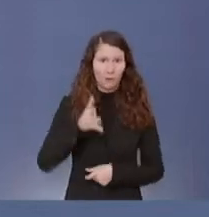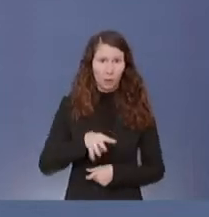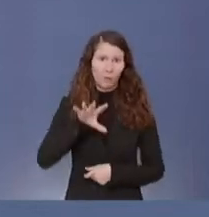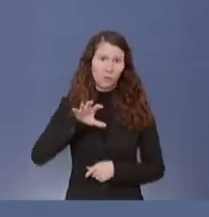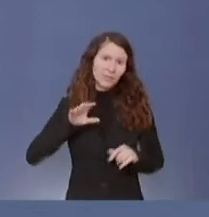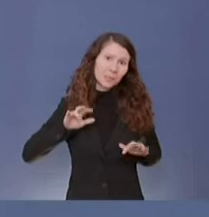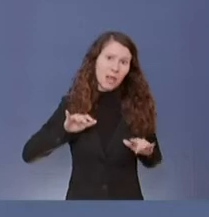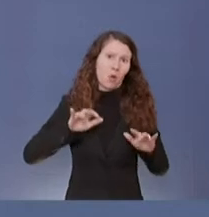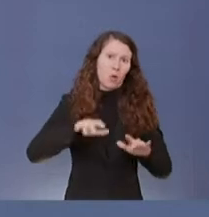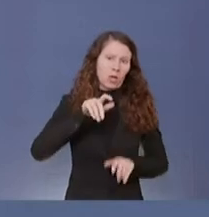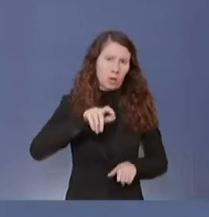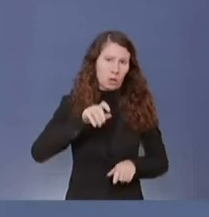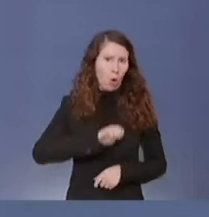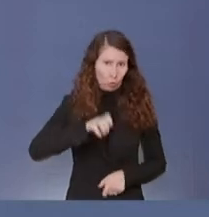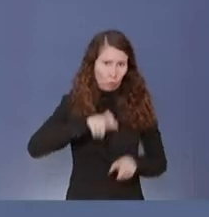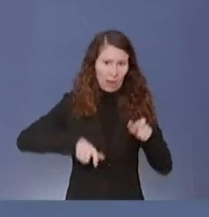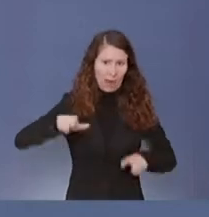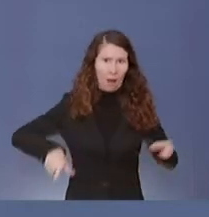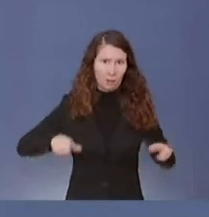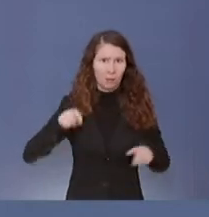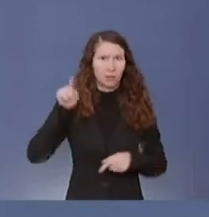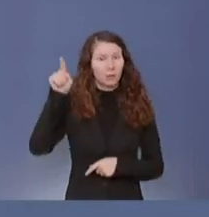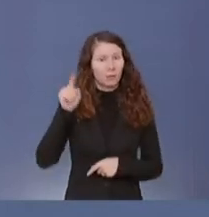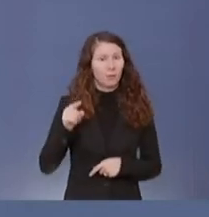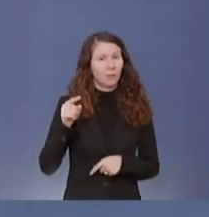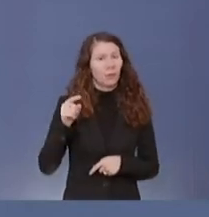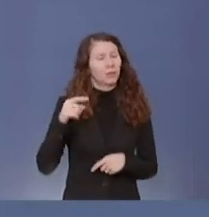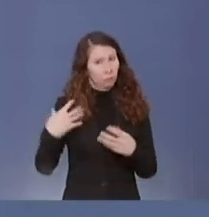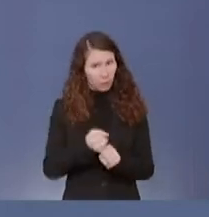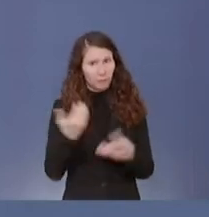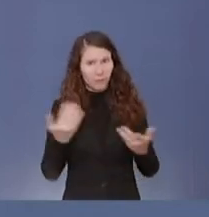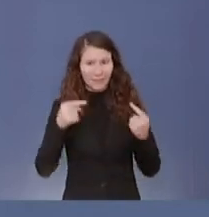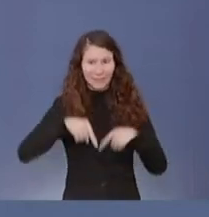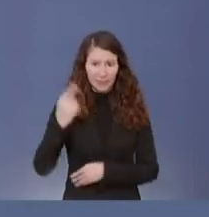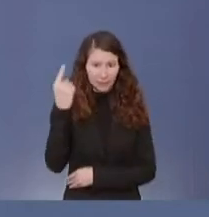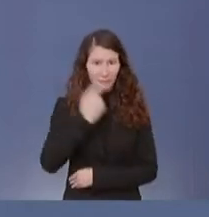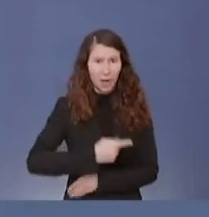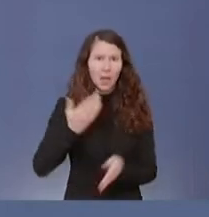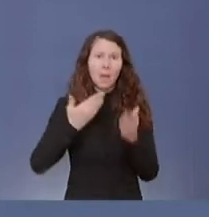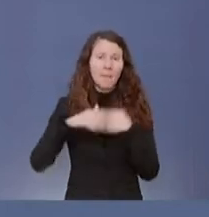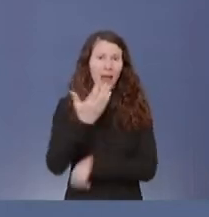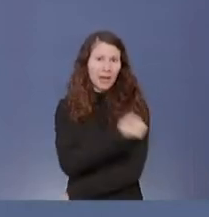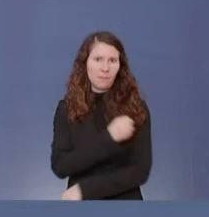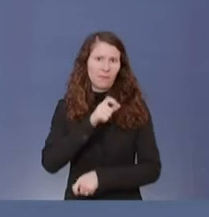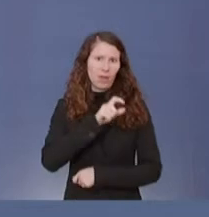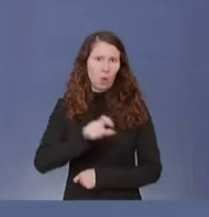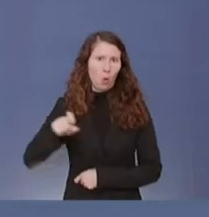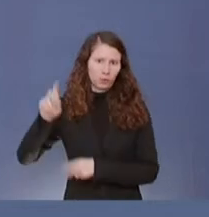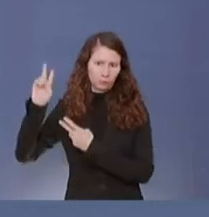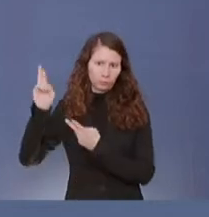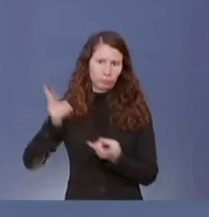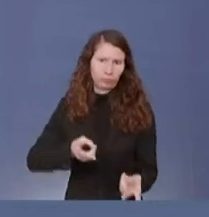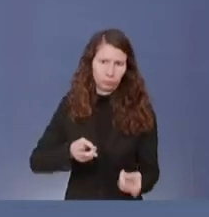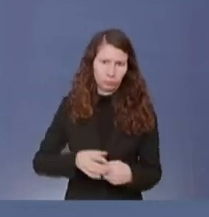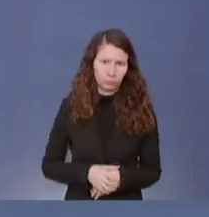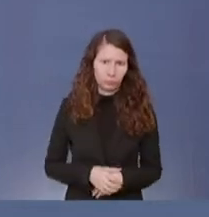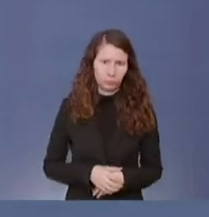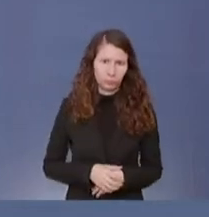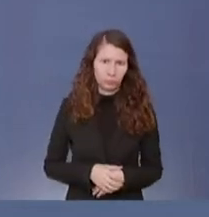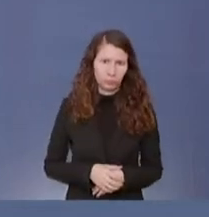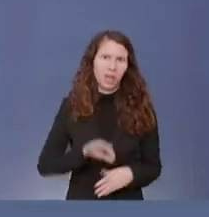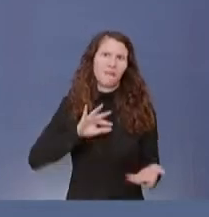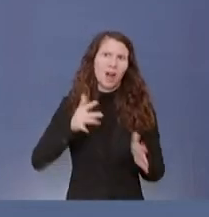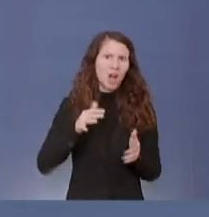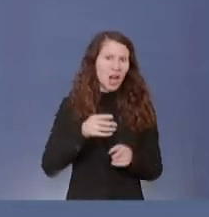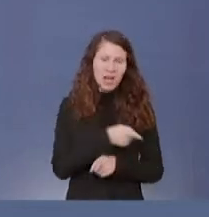im Laufe dieses Jahres deutlich mehr an Impfdosen zur Verfügung haben werden, als wir vermutlich brauchen